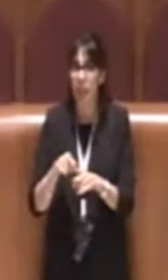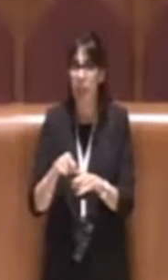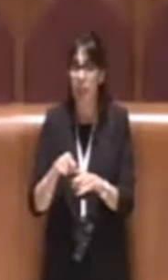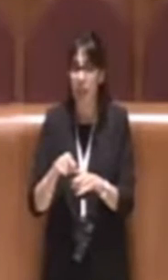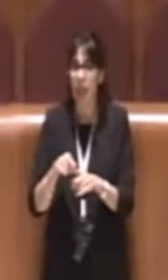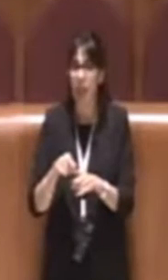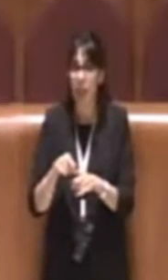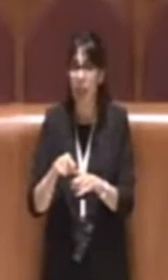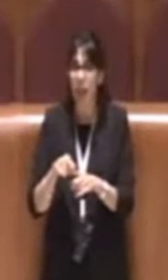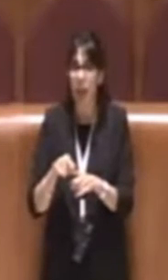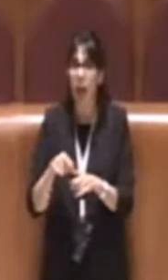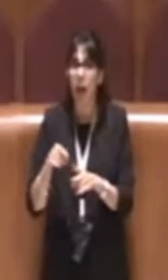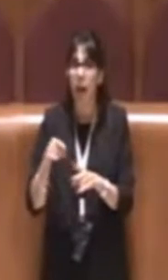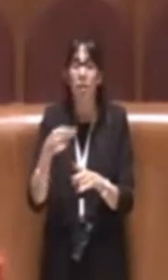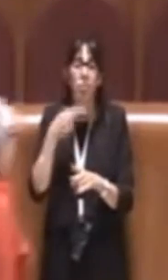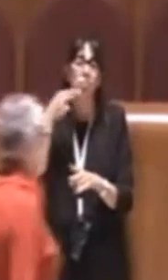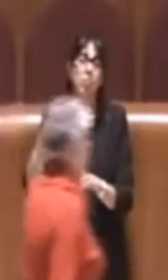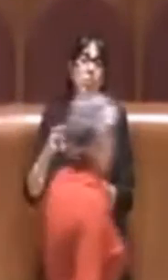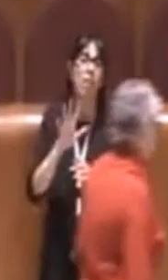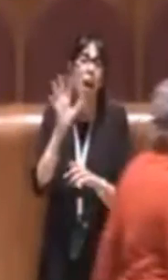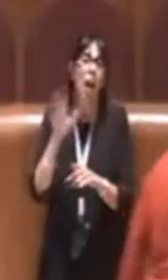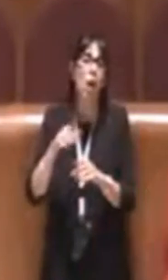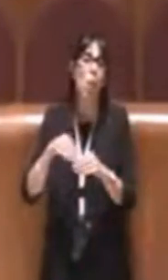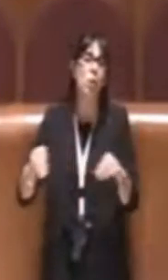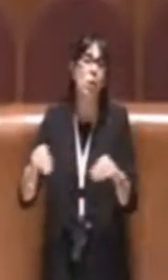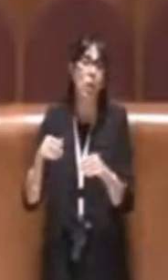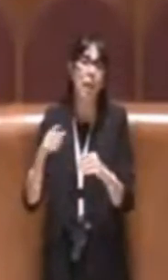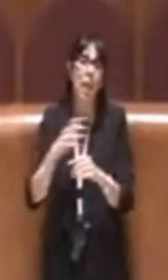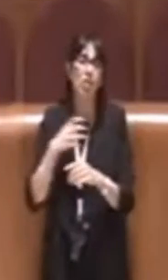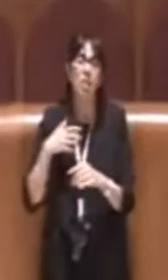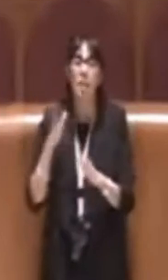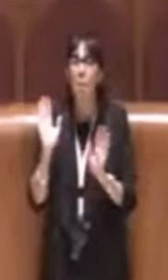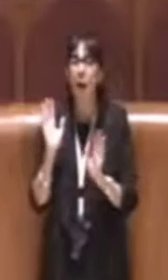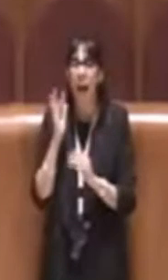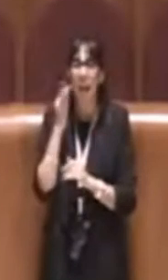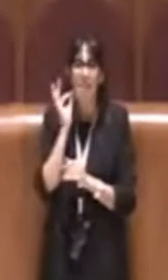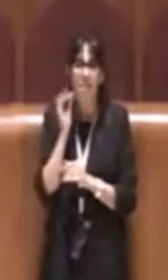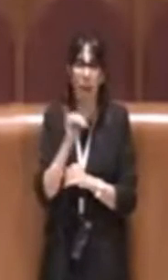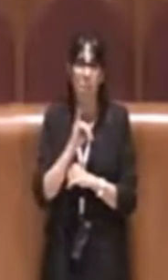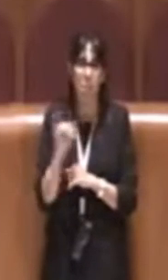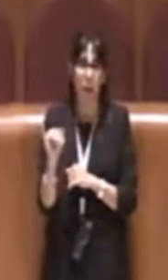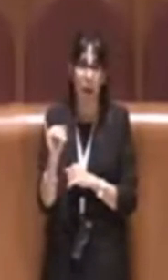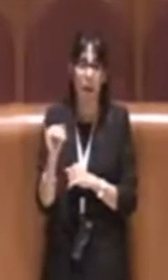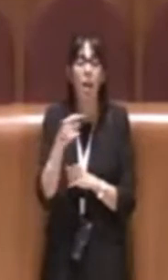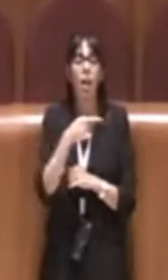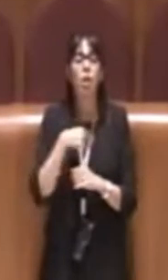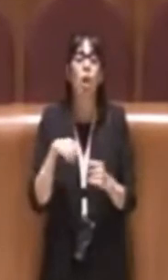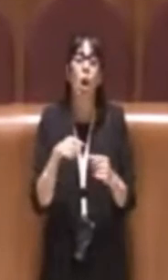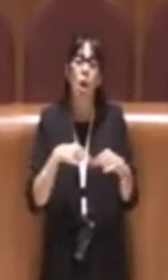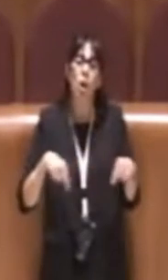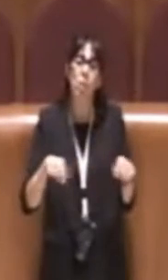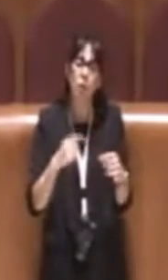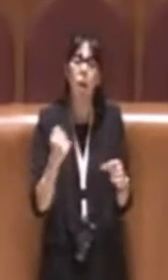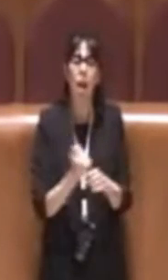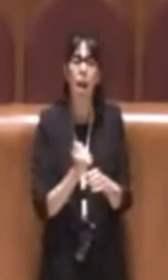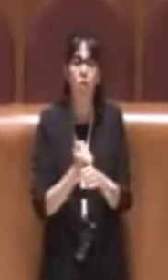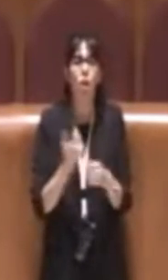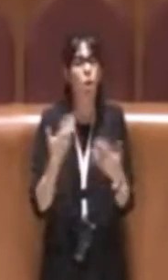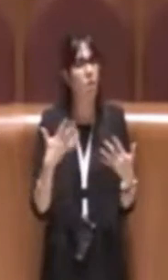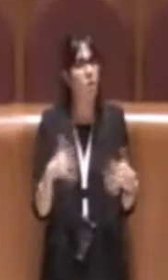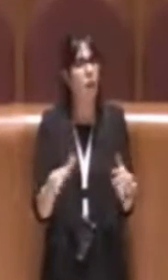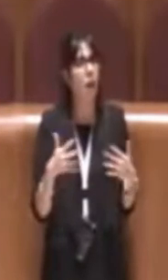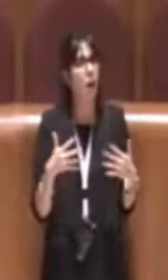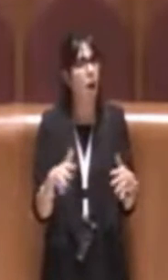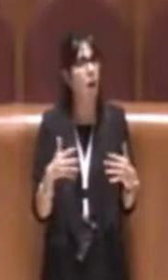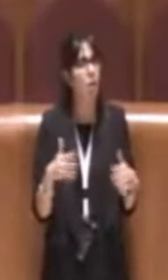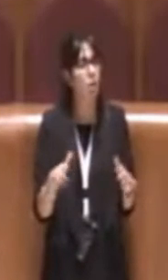come Museo della Scienza. Noi quindi un lavoro come commissione l'abbiamo fatto, ricordo quindi a